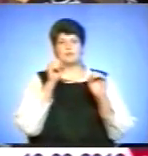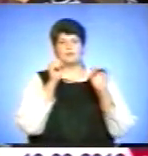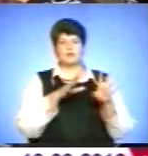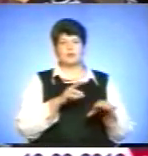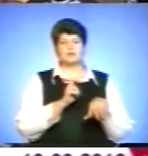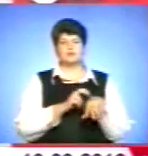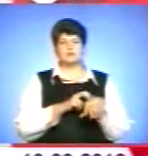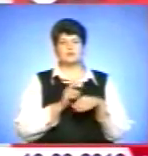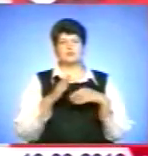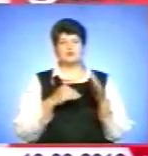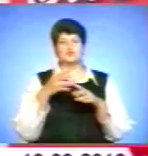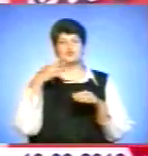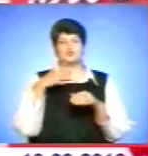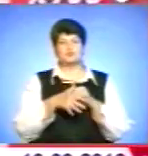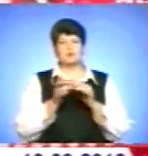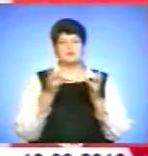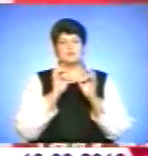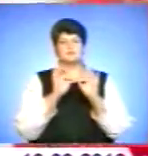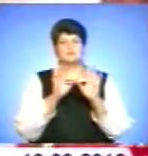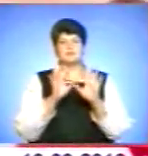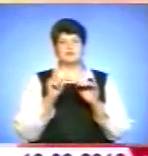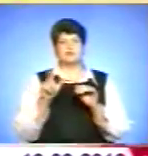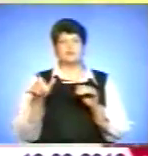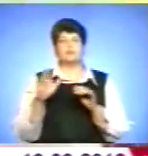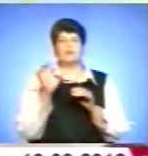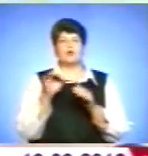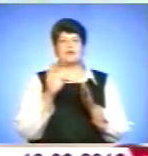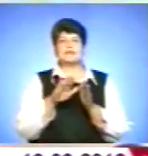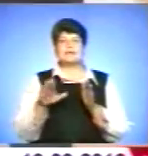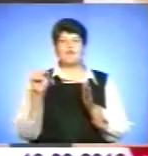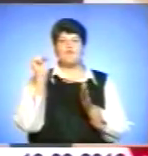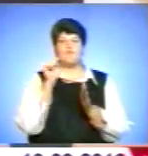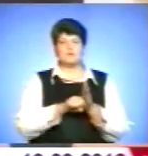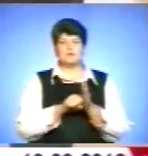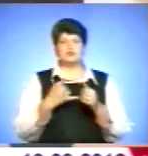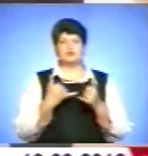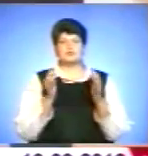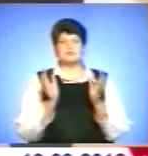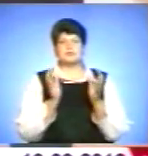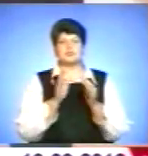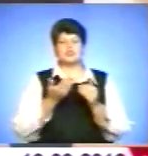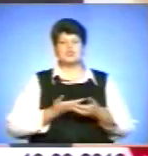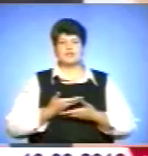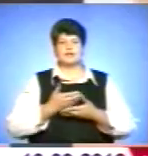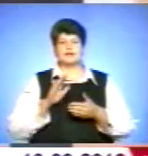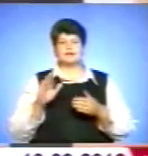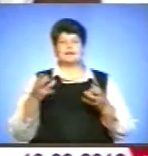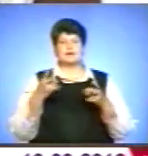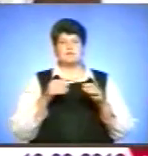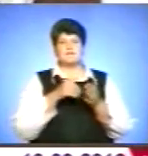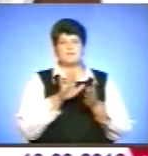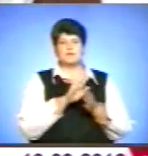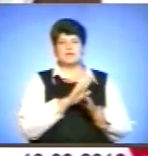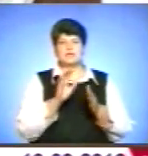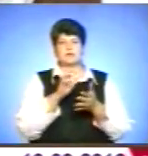практику, бо зрозумів, важливіше донести людям правду про дітовбивство. Для того, щоб зберегти життя дитина, потрібно відмовитися не лише від